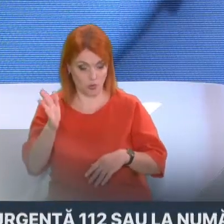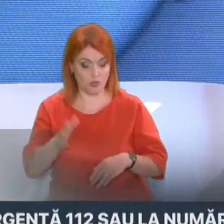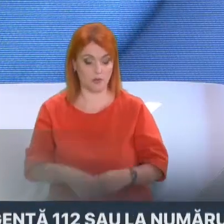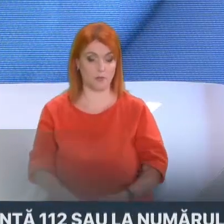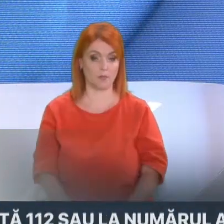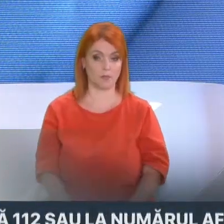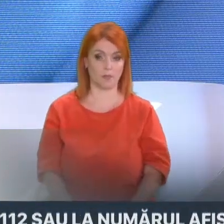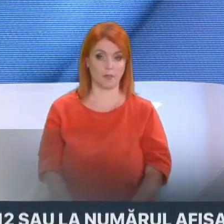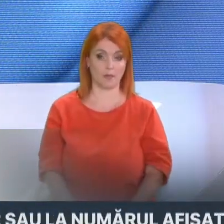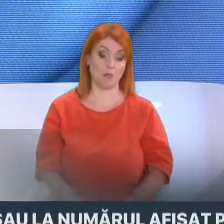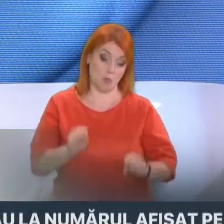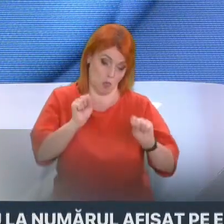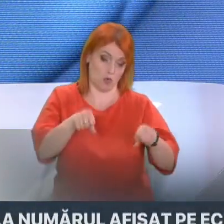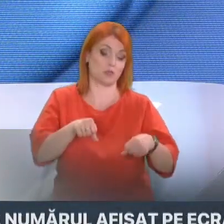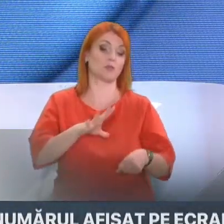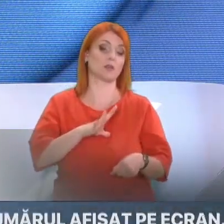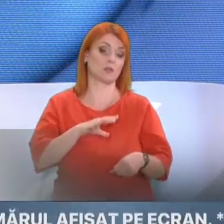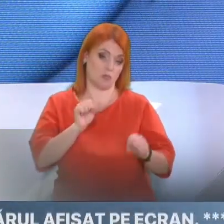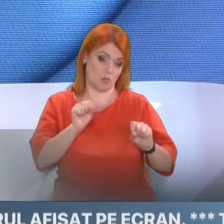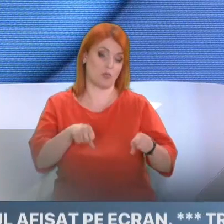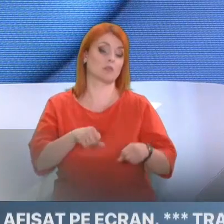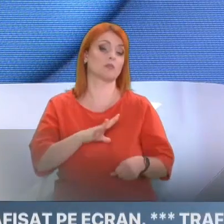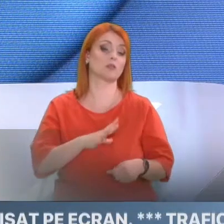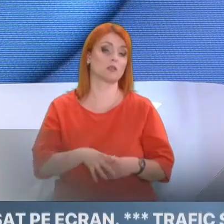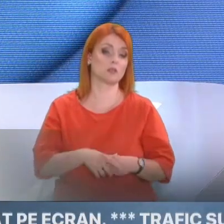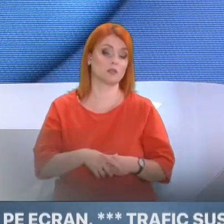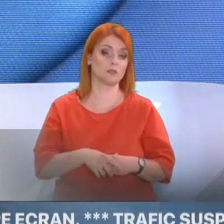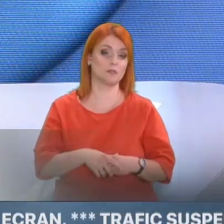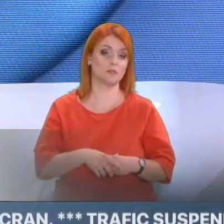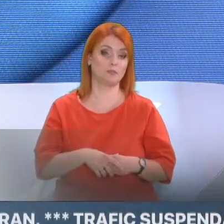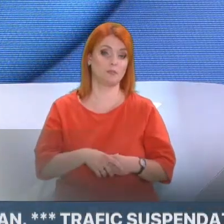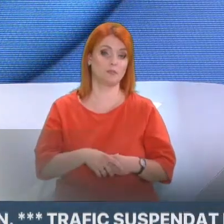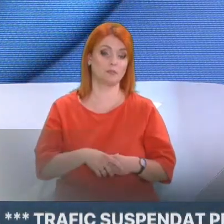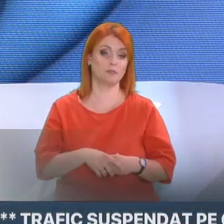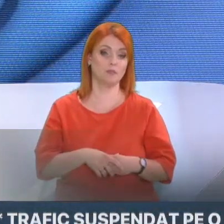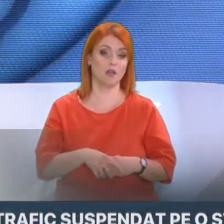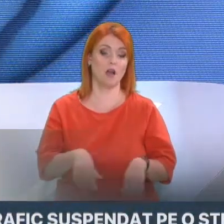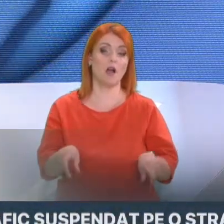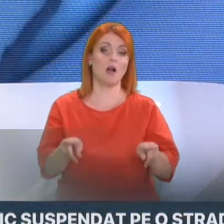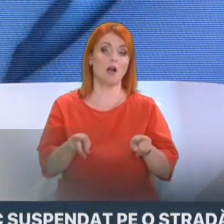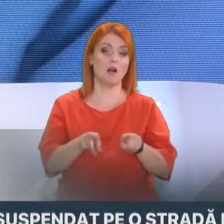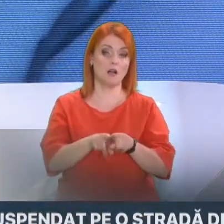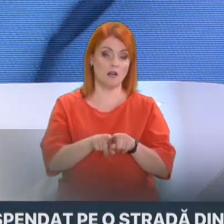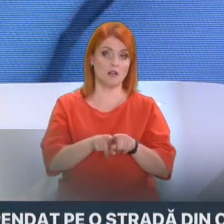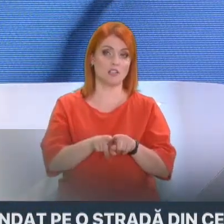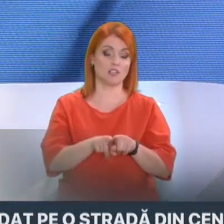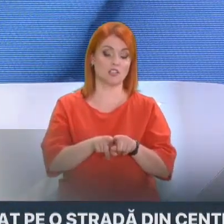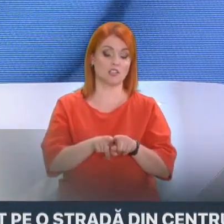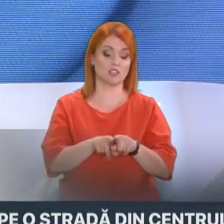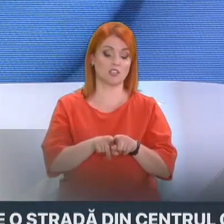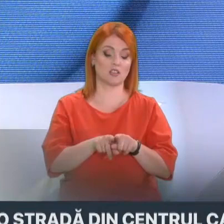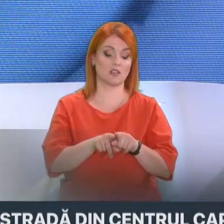Nu este exclus. Cel puțin se cere cu insistență în spațiu public, dimisia